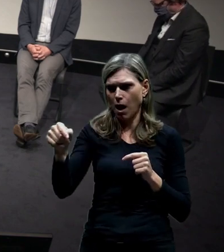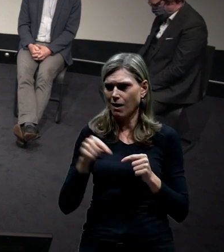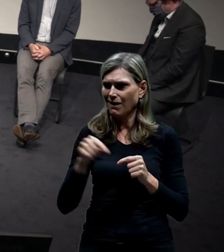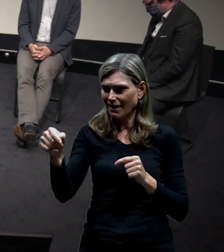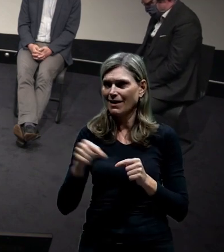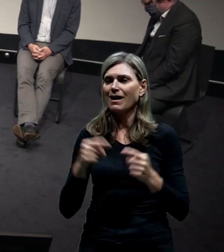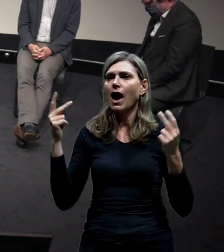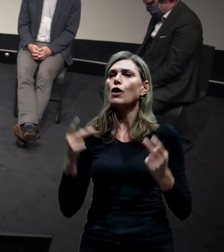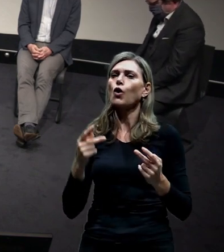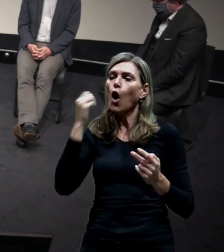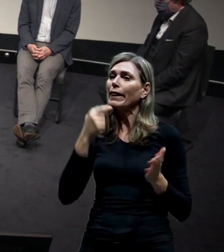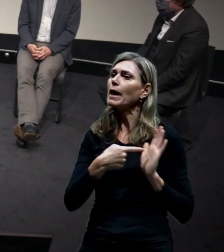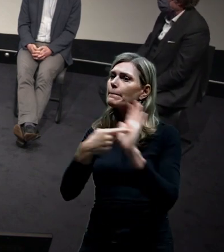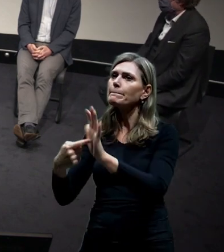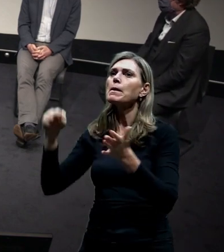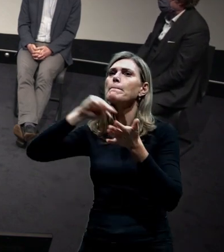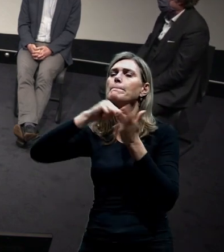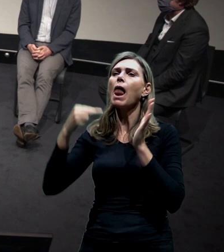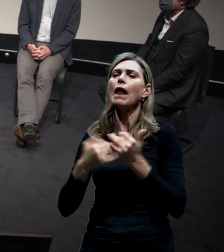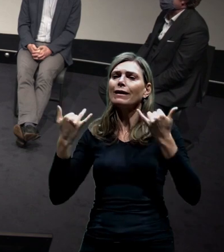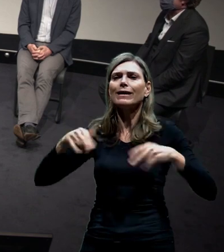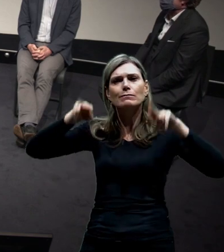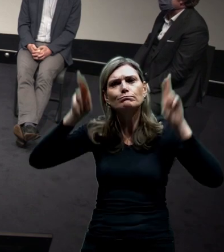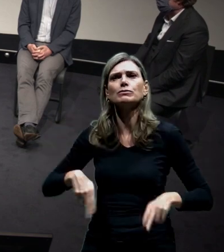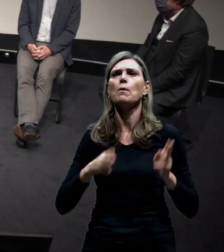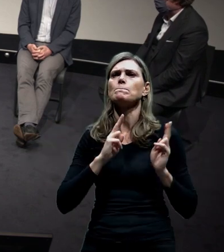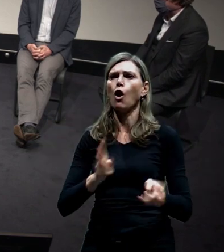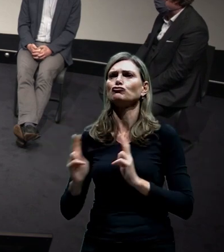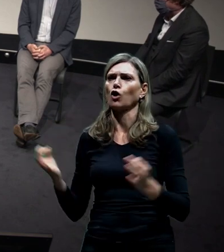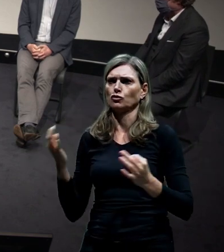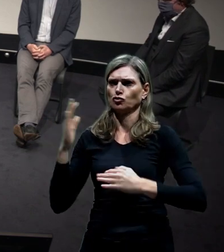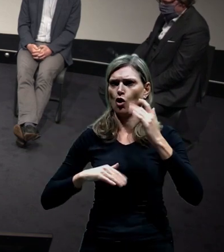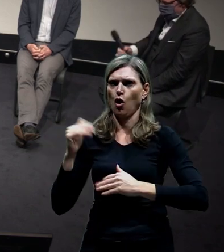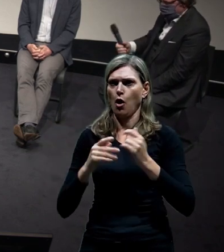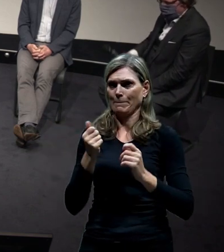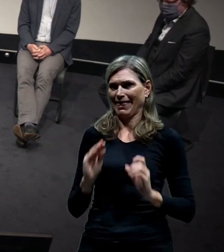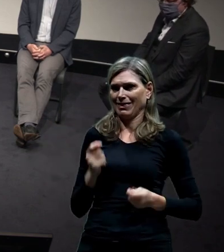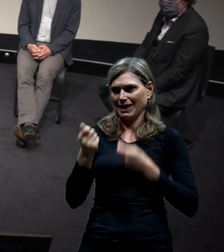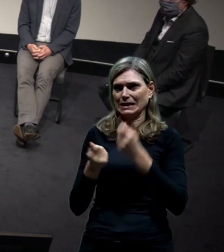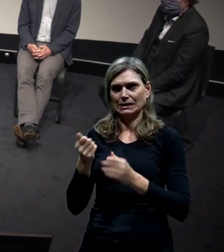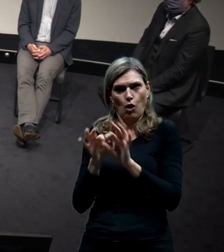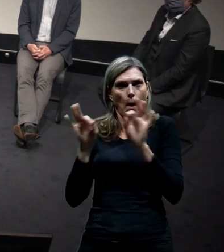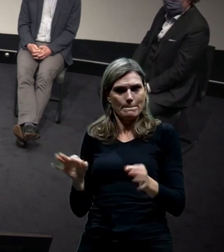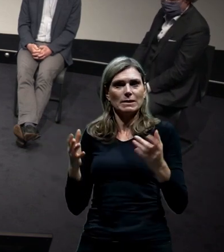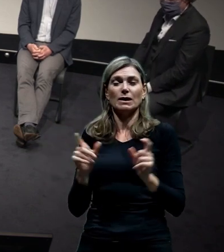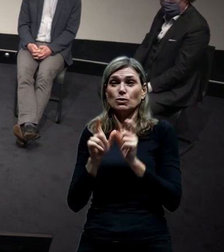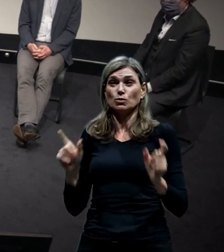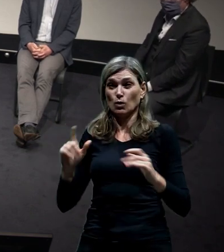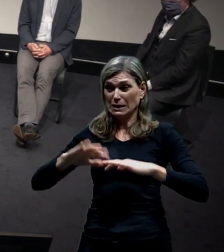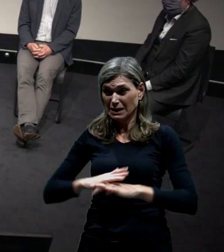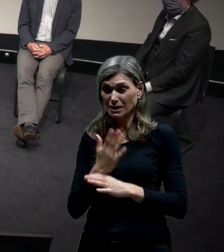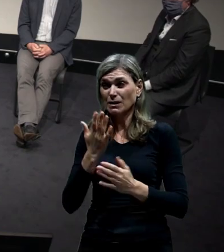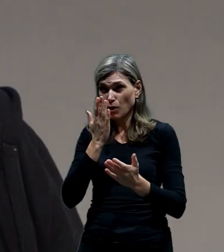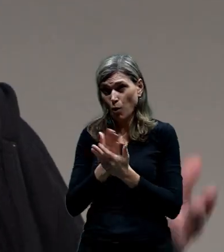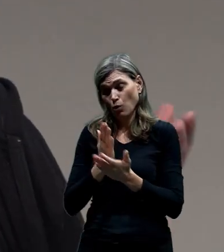jakoby harmonogram toho, co můžeme reálně pro ty lidi teď udělat. Jako myslím si, že tady konečně